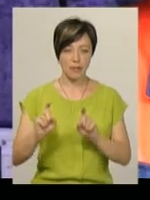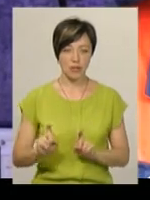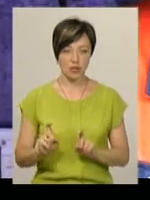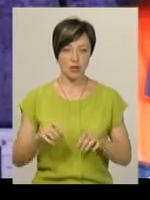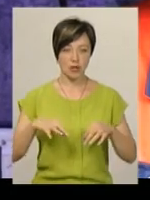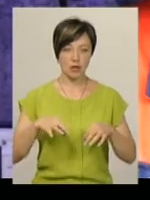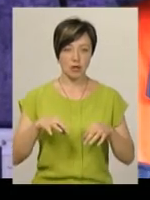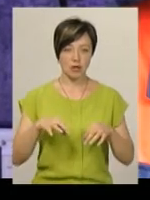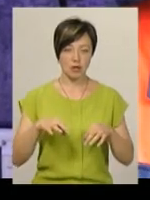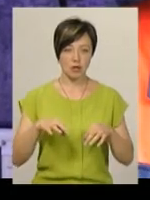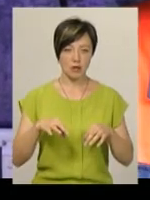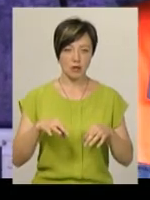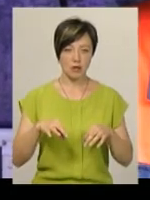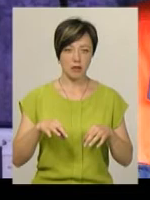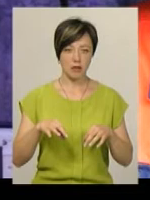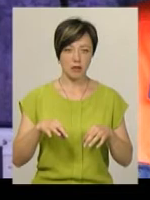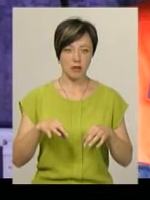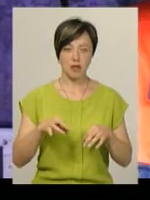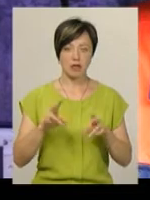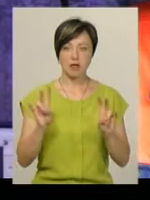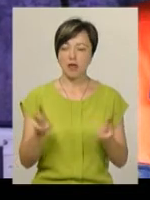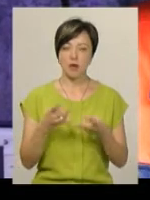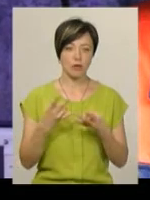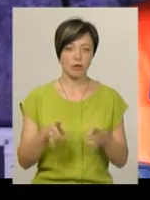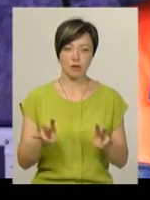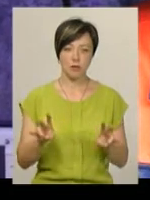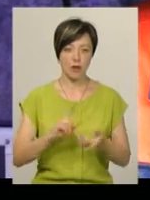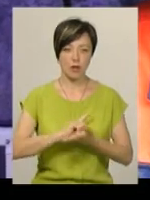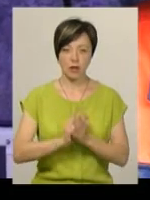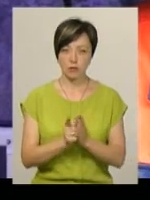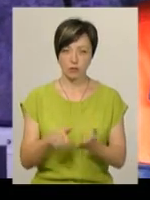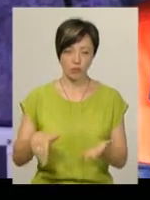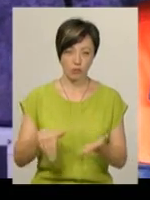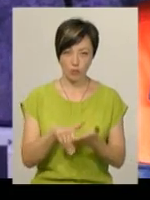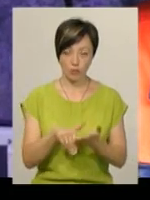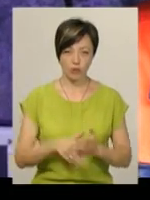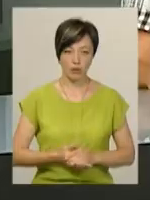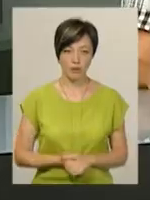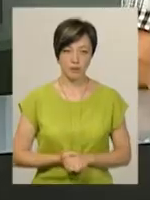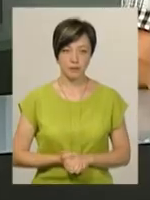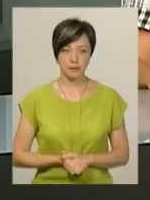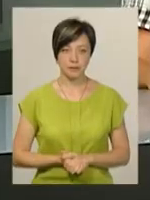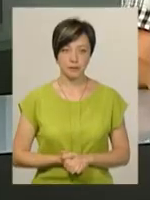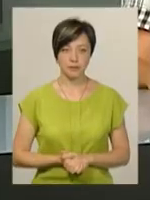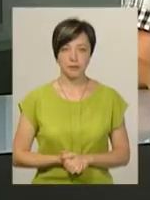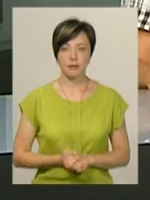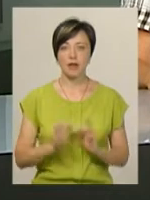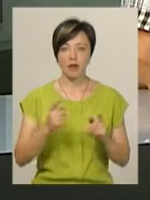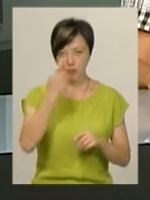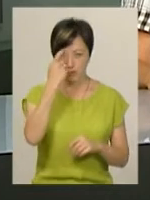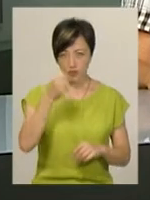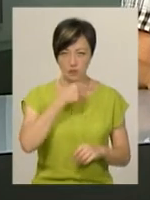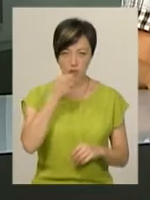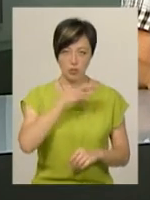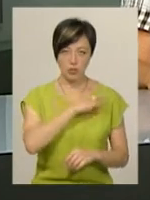не потребували екстреної допомоги. Як повідомив